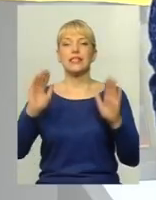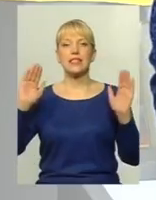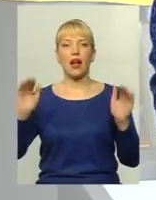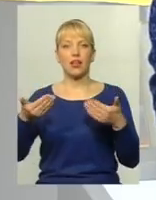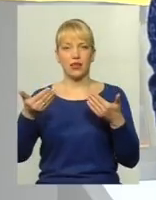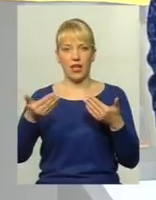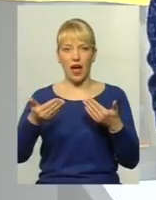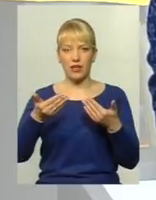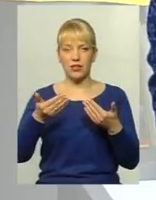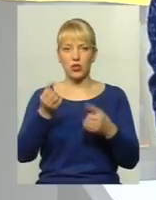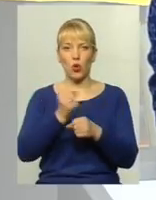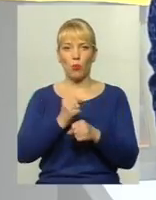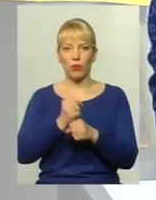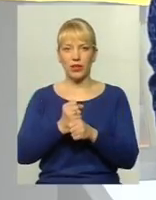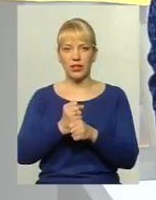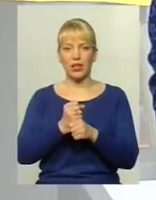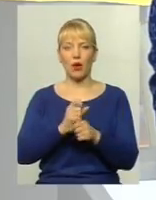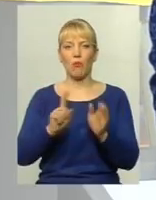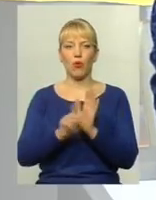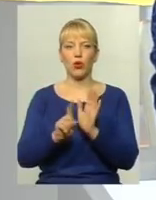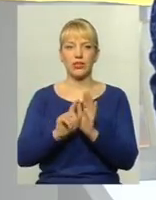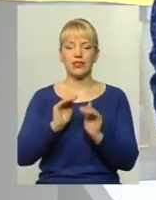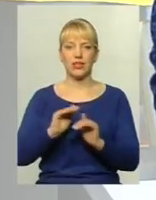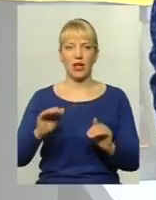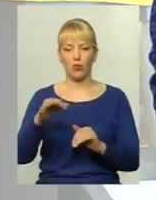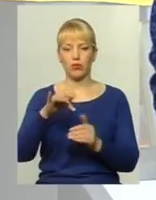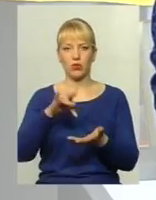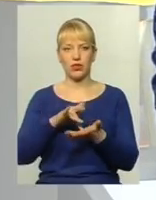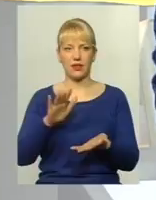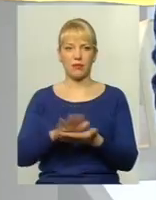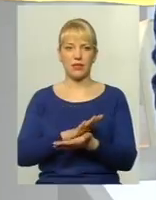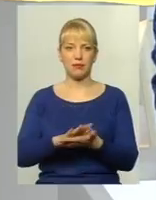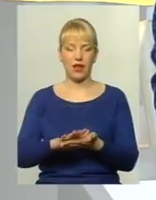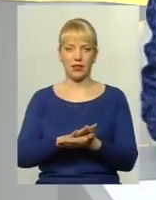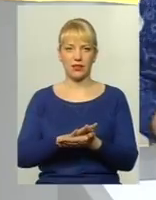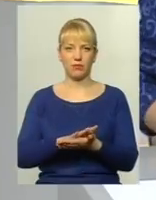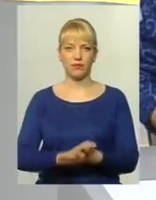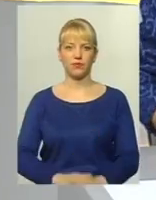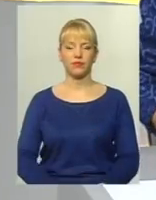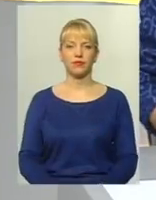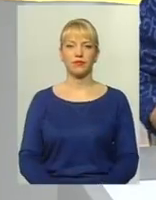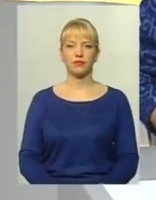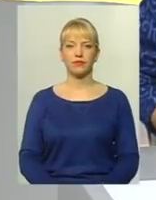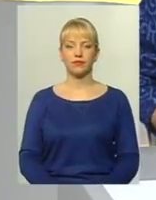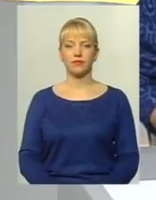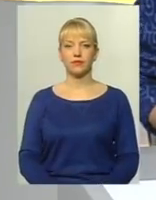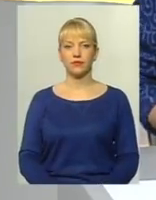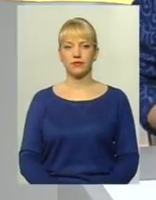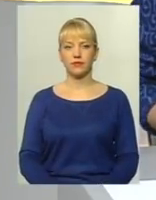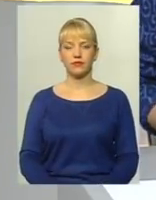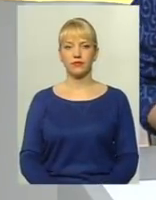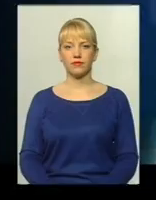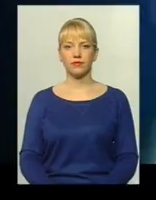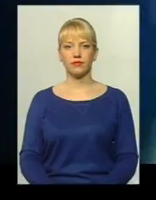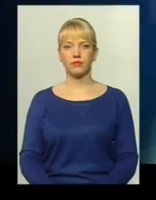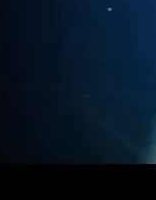зробити проїзд для дітей обласного центру безплатним. Прошу режисера показати нам, і далі продовжимо